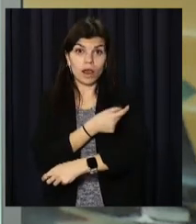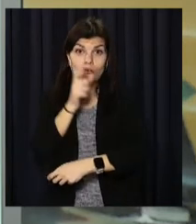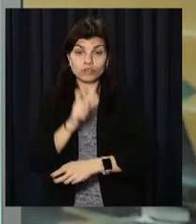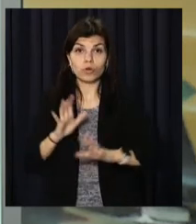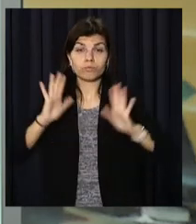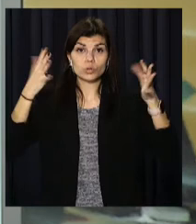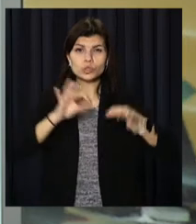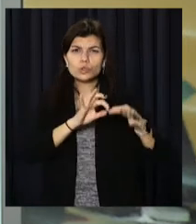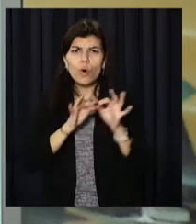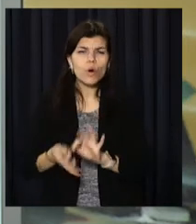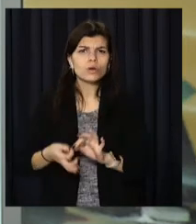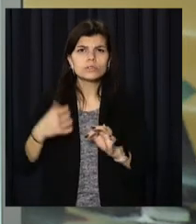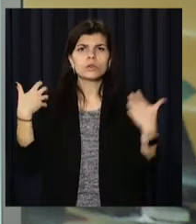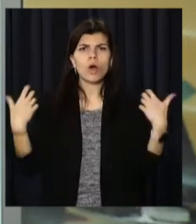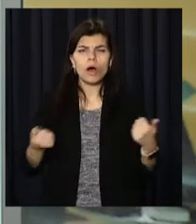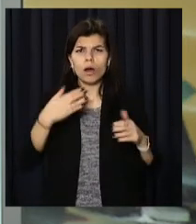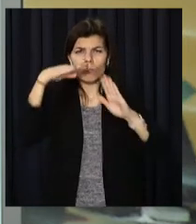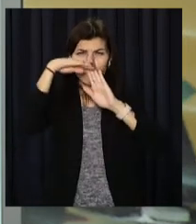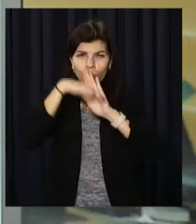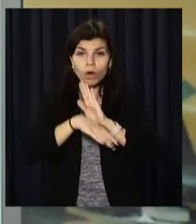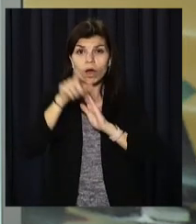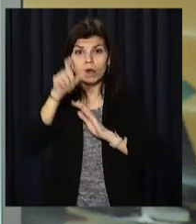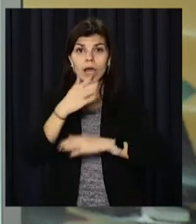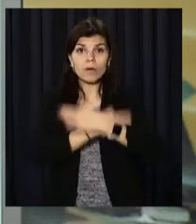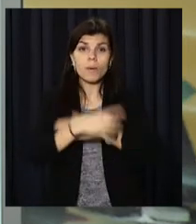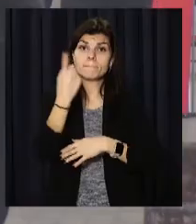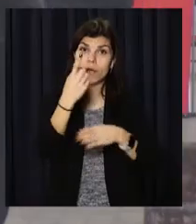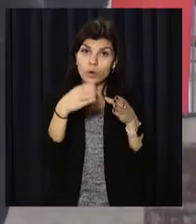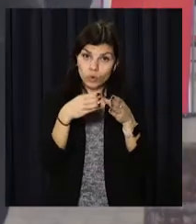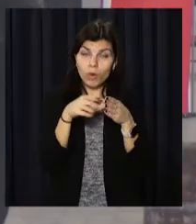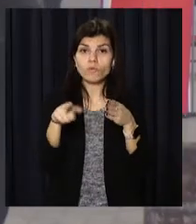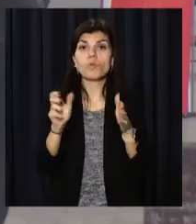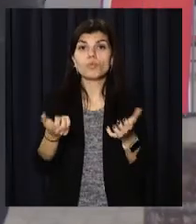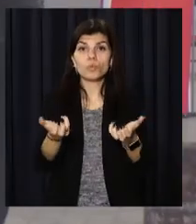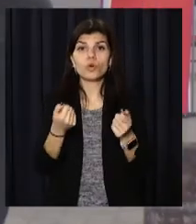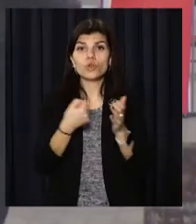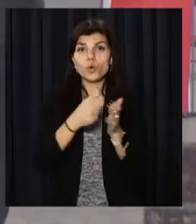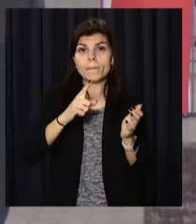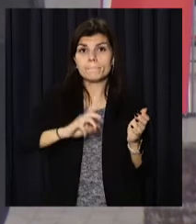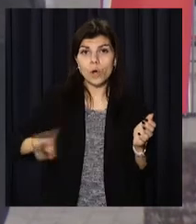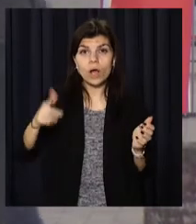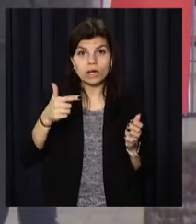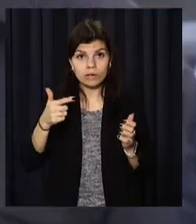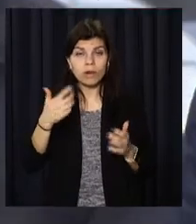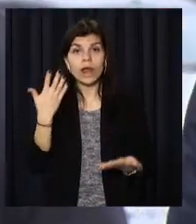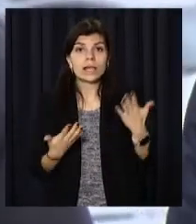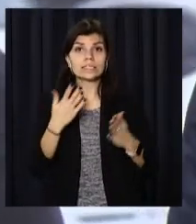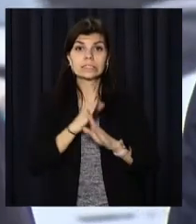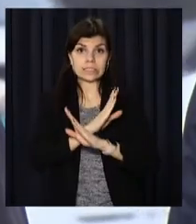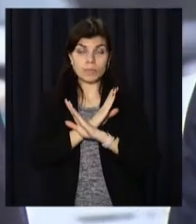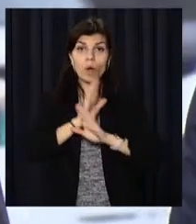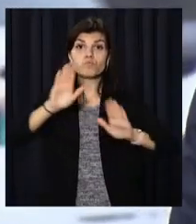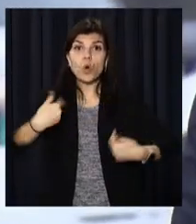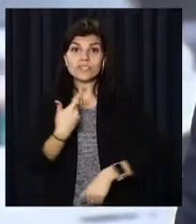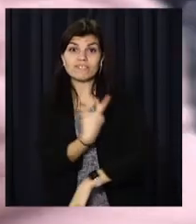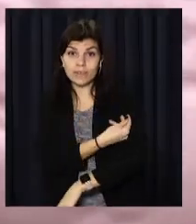якщо ускладнення після щеплення отримала людина з інвалідністю першої групи, вона може отримати до мільйона гривень. У випадку смерті після